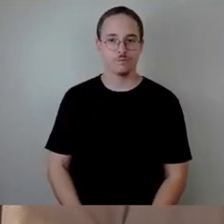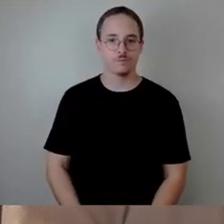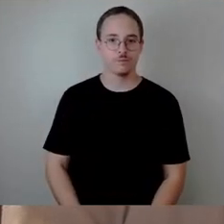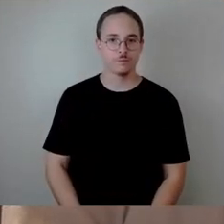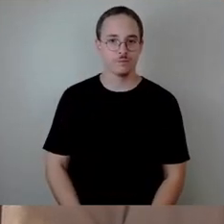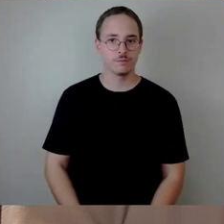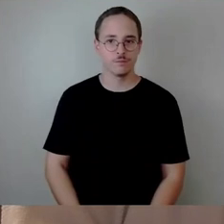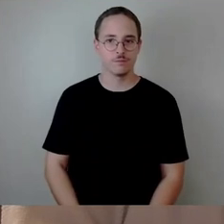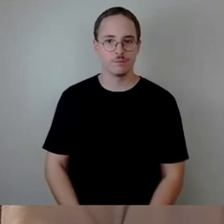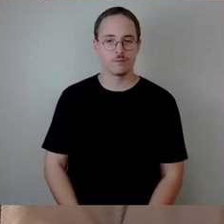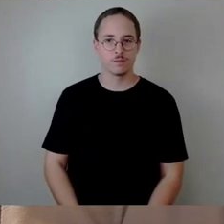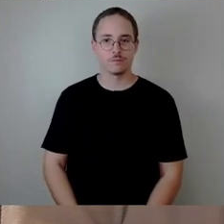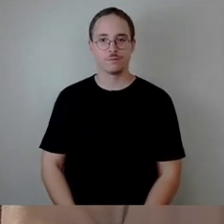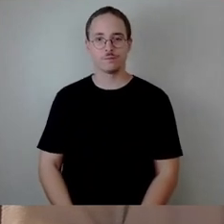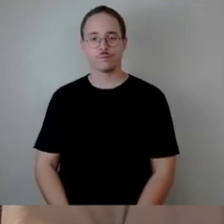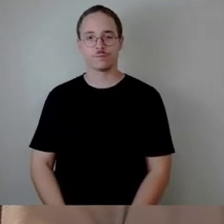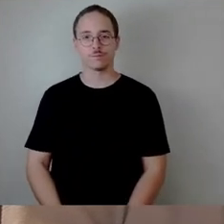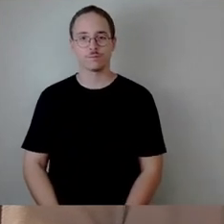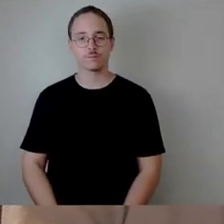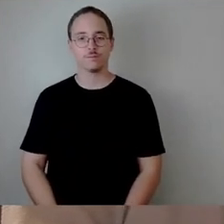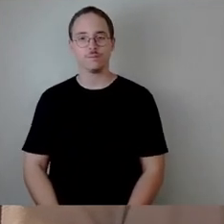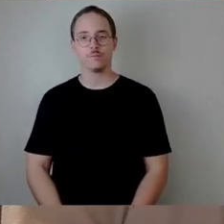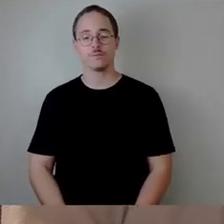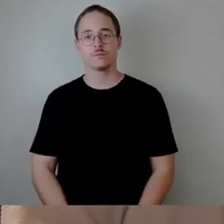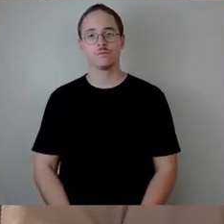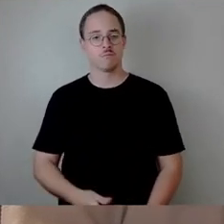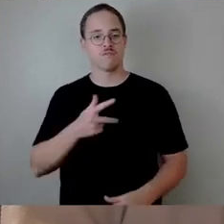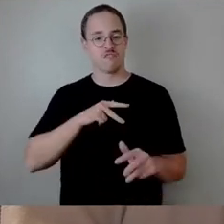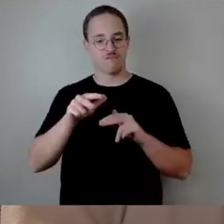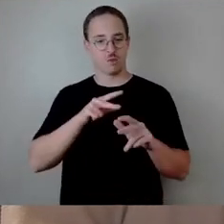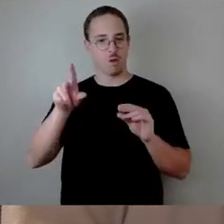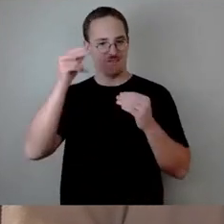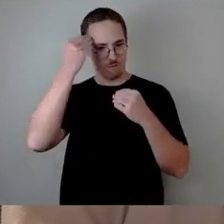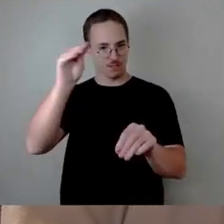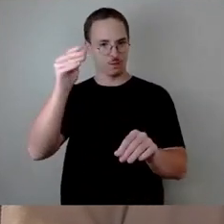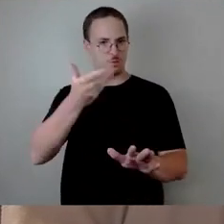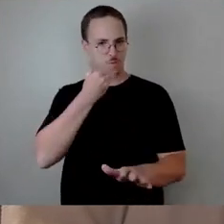hätten Sie es ja gesagt, dass die Verwaltung die Information nie rausgegeben hat.